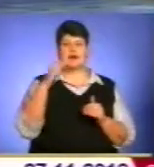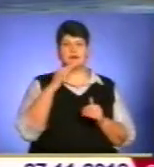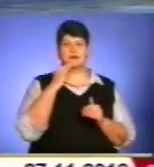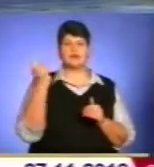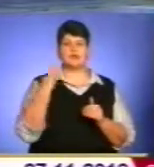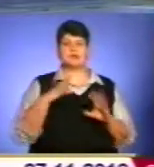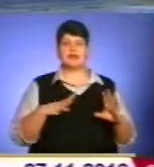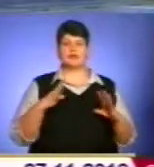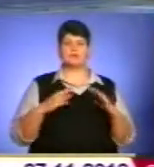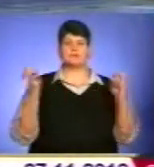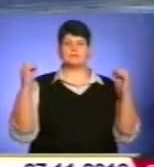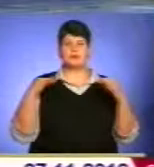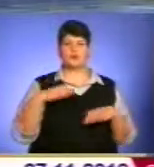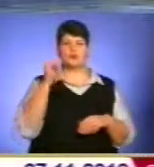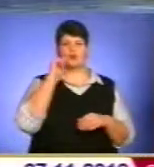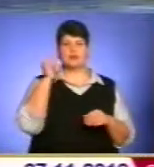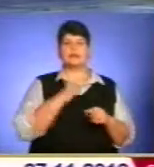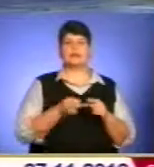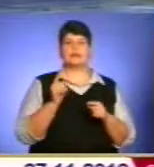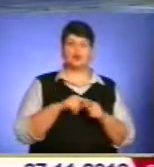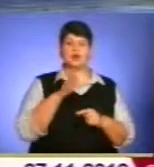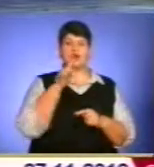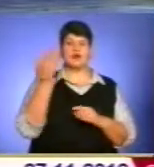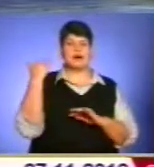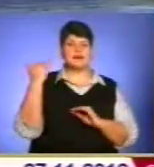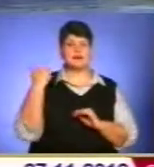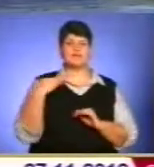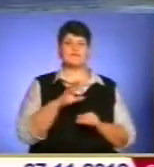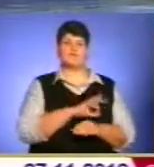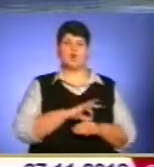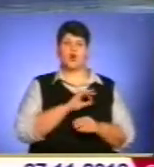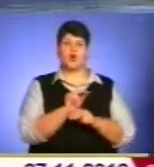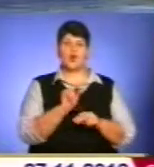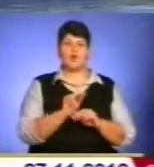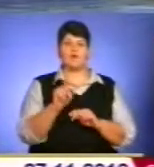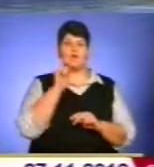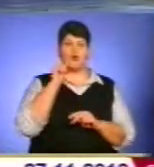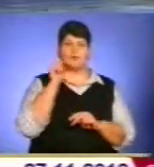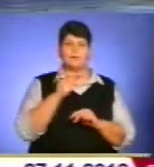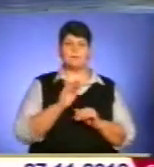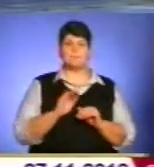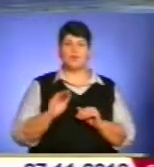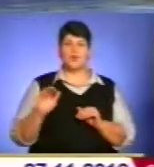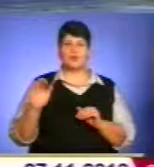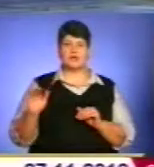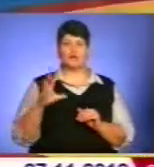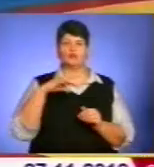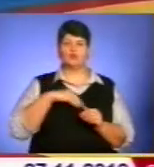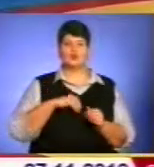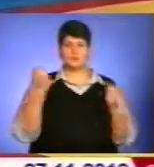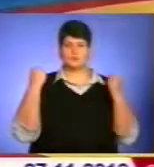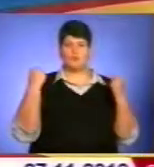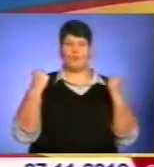тренером збірної України на той час, і виховував молоде покоління в дусі спорту.